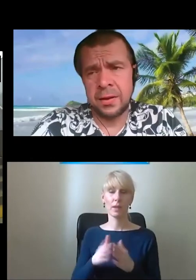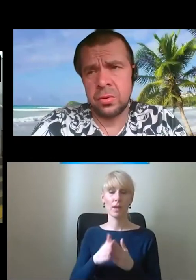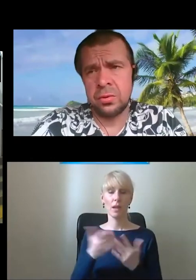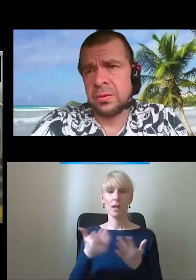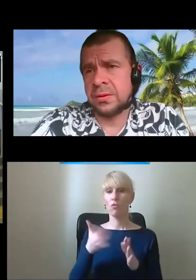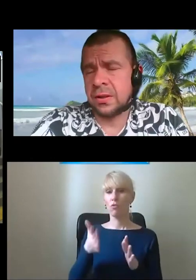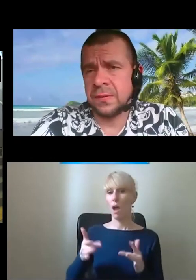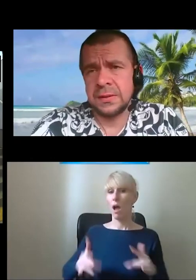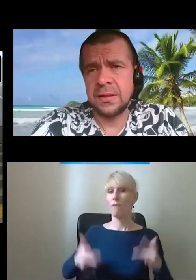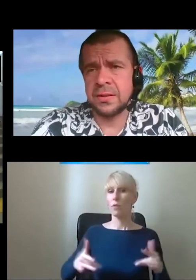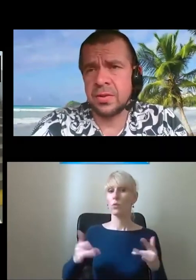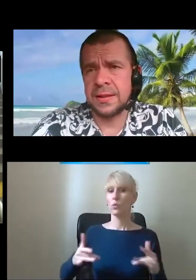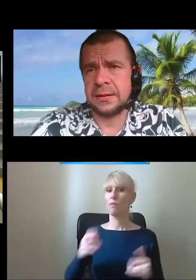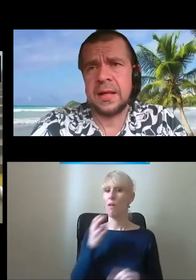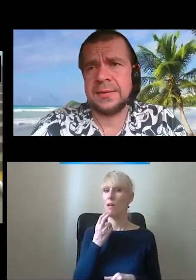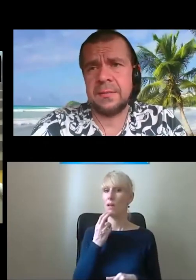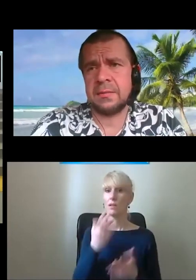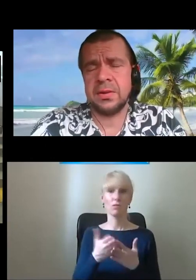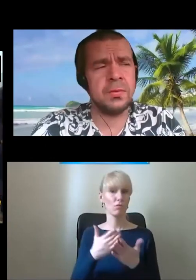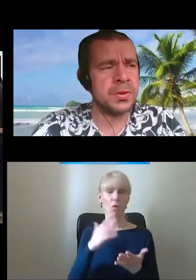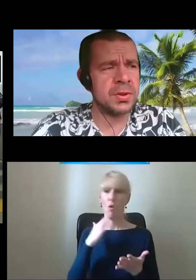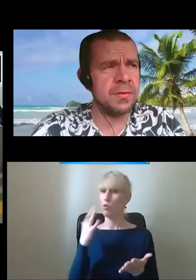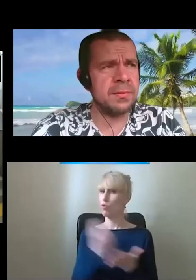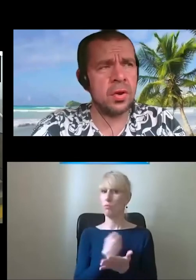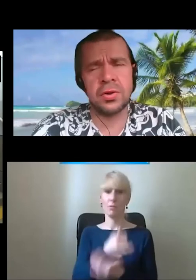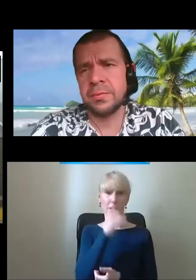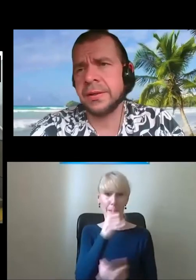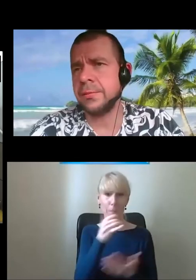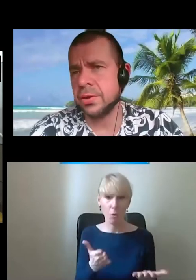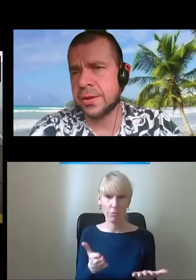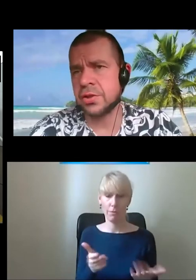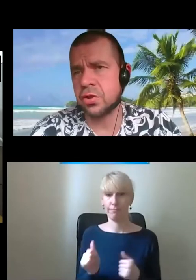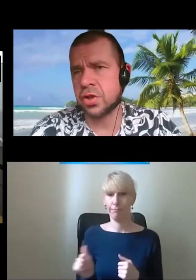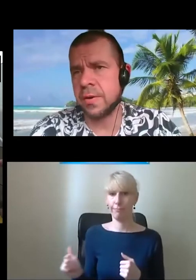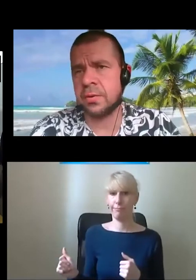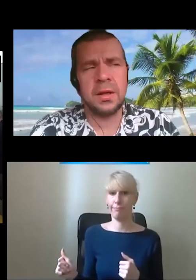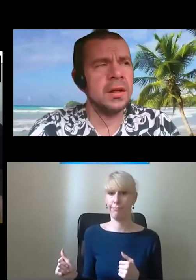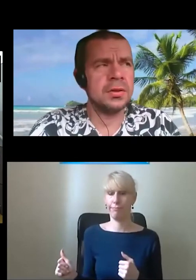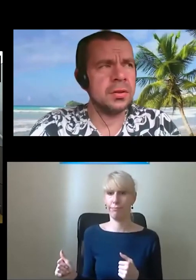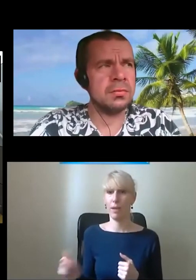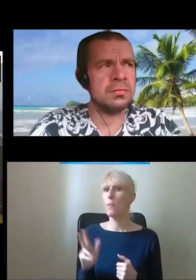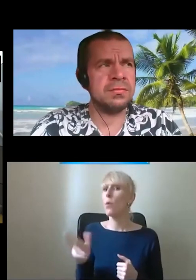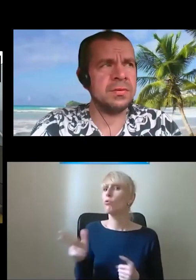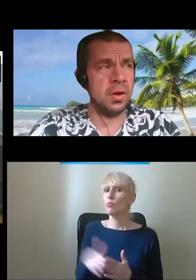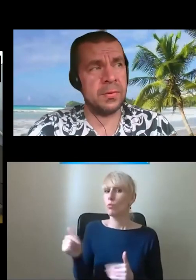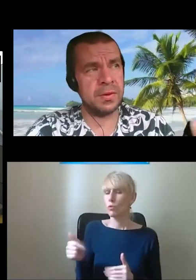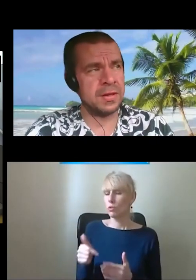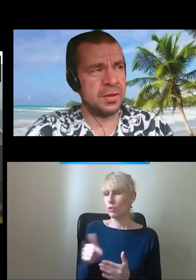elektryku, no z tego rozwiązania nie skorzysta, tak? Sama. Znowu potrzebowałaby kogoś, kto by jej ten przycisk jeszcze trzymał. To,